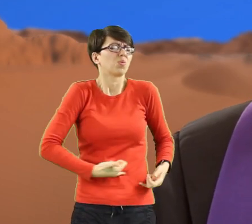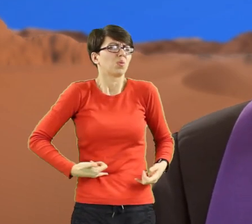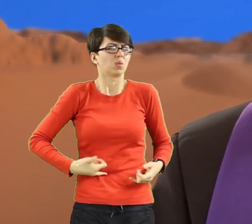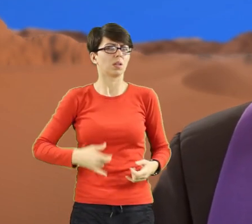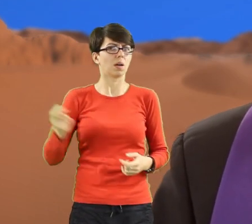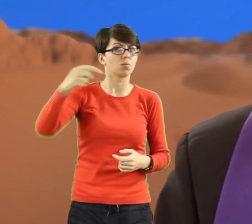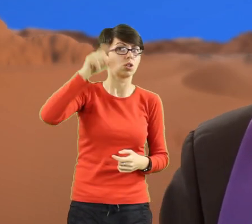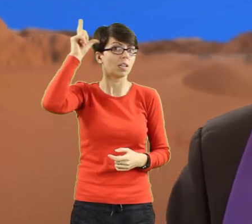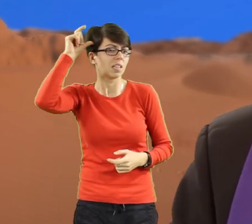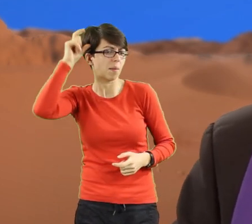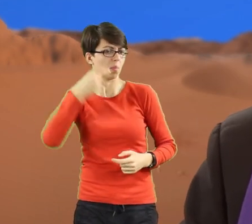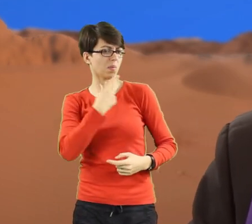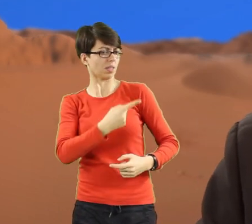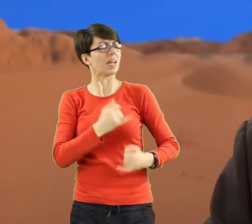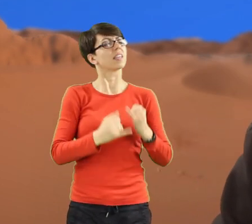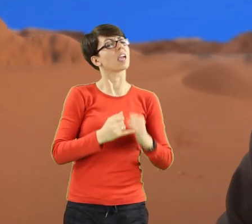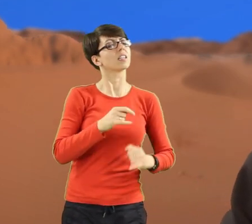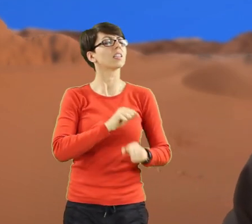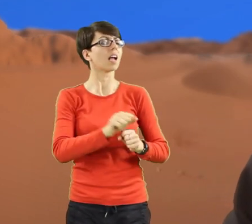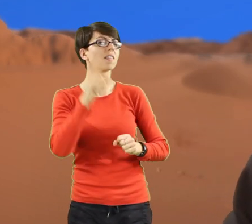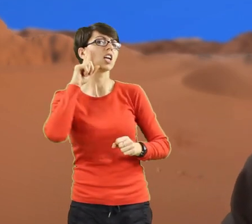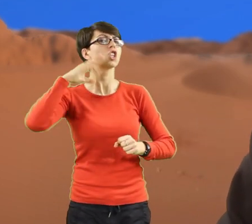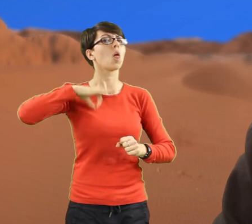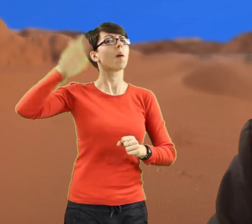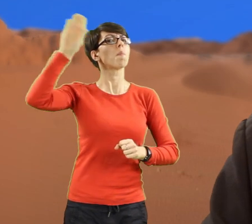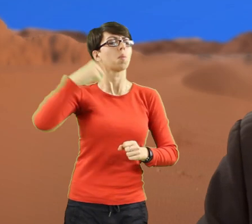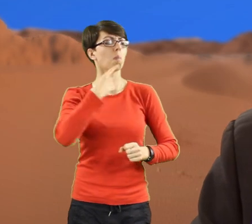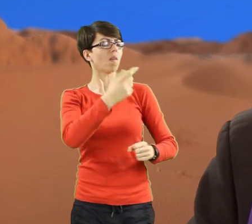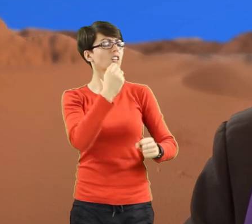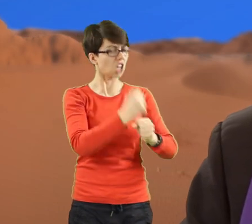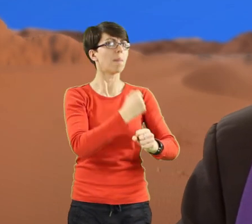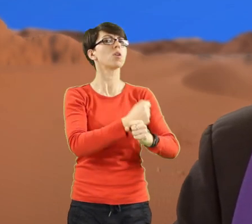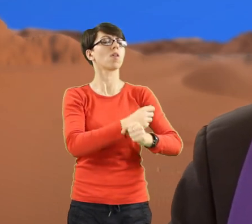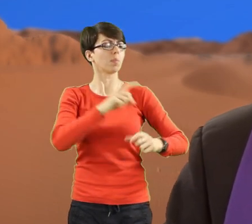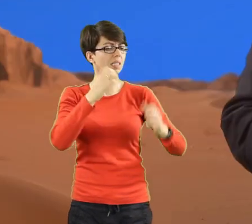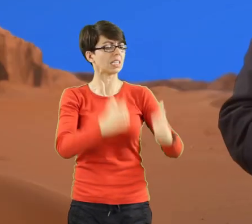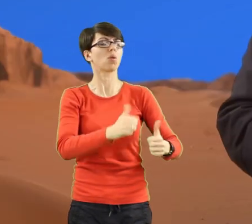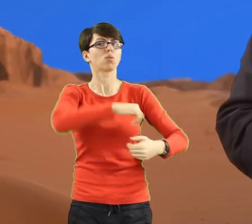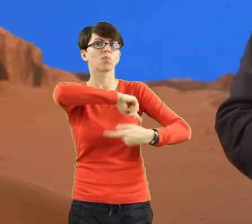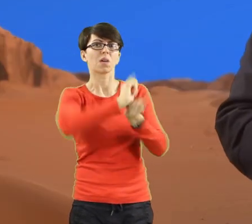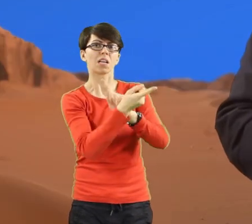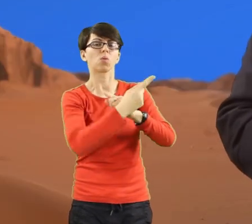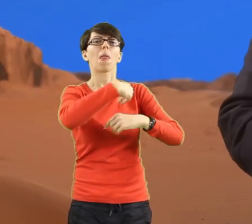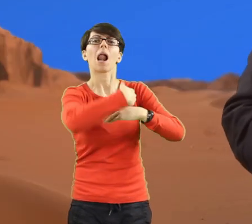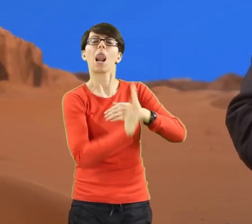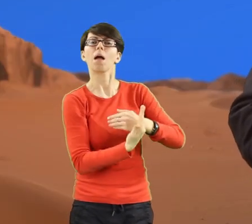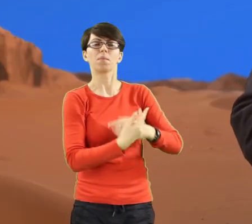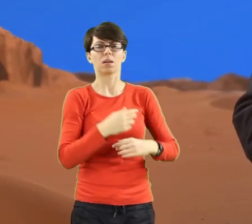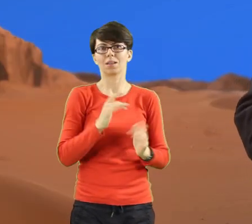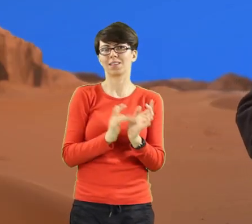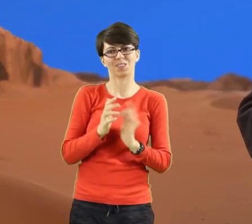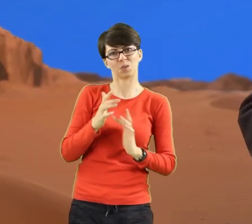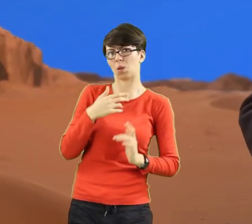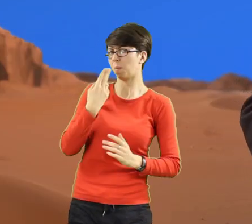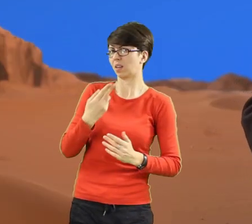jesteś Synem Bożym, powiedz temu kamieniowi, żeby stał się chlebem. Odpowiedział mu Jezus. Napisane jest, nie samym